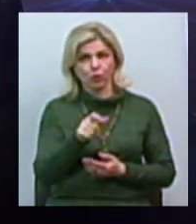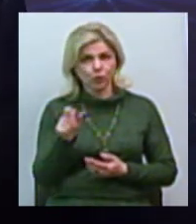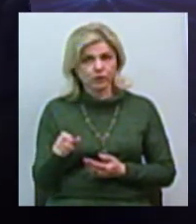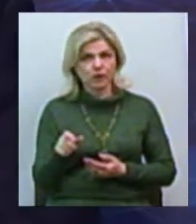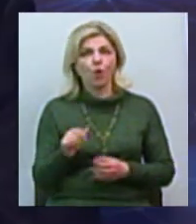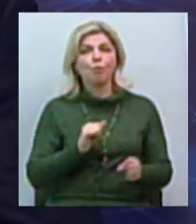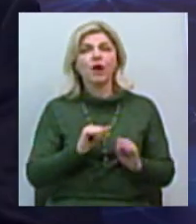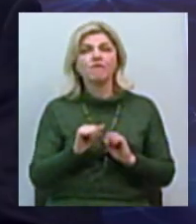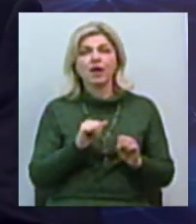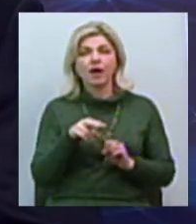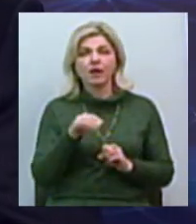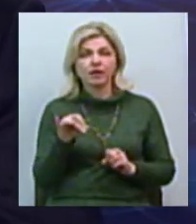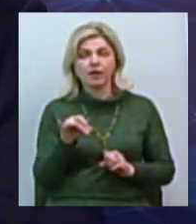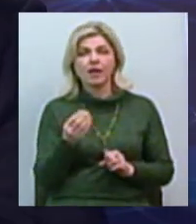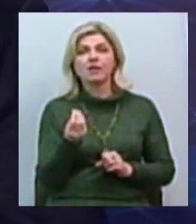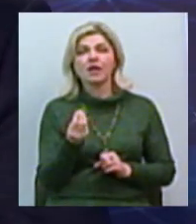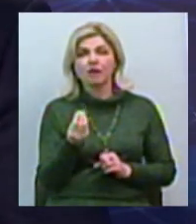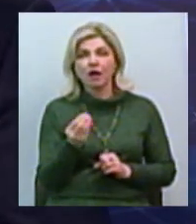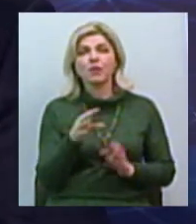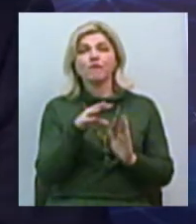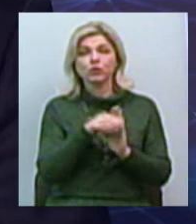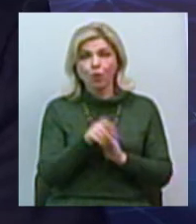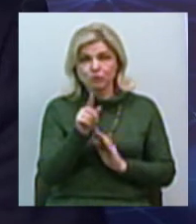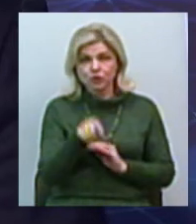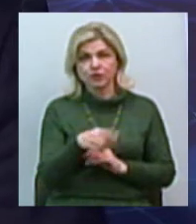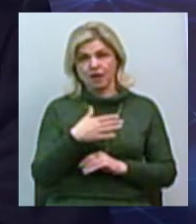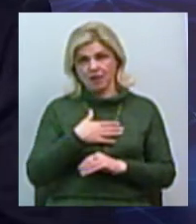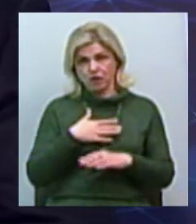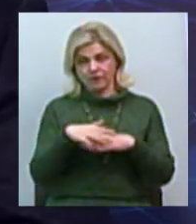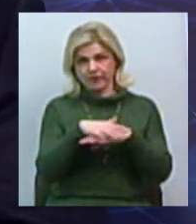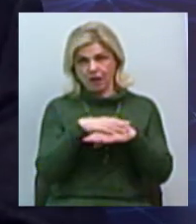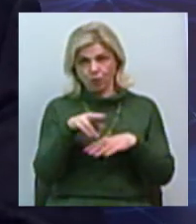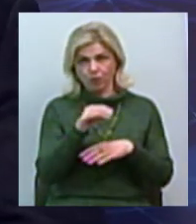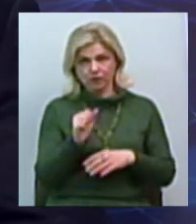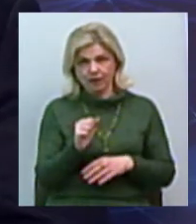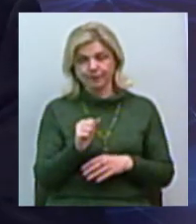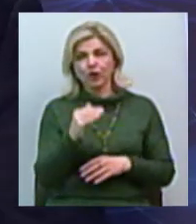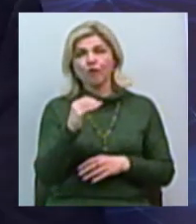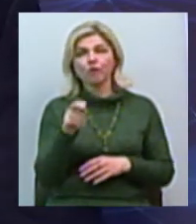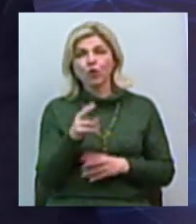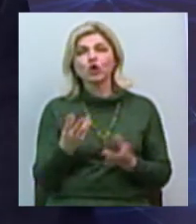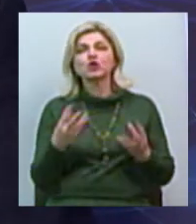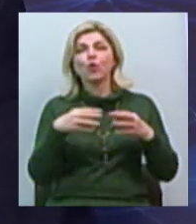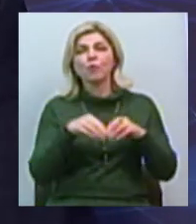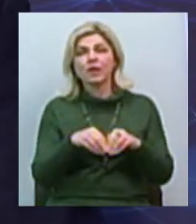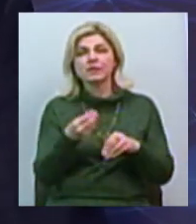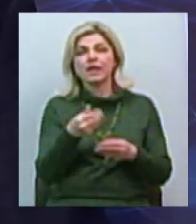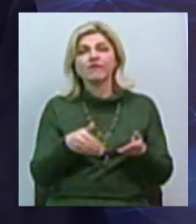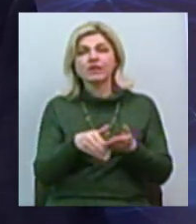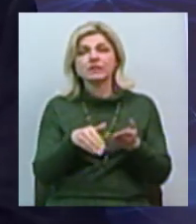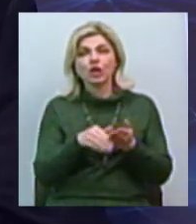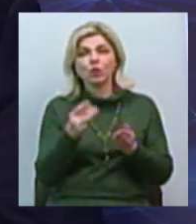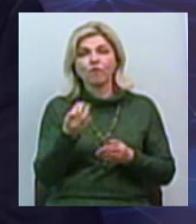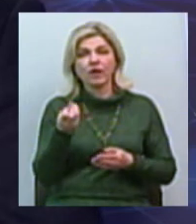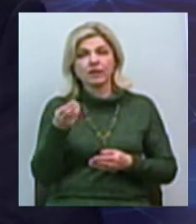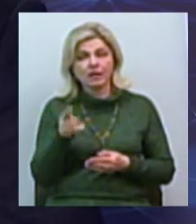управляли деньгами, в тому числі і нашого народу. Тому що фонды совместного інвестування і інститута совместного інвестування